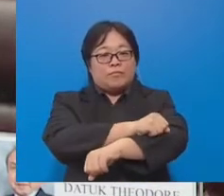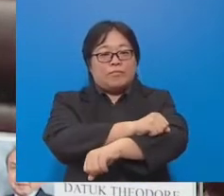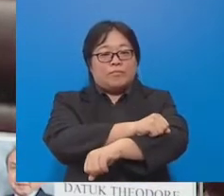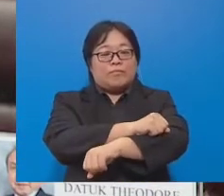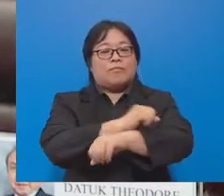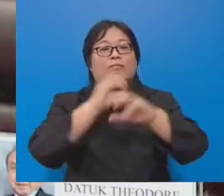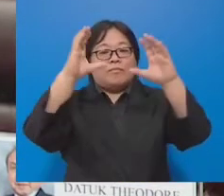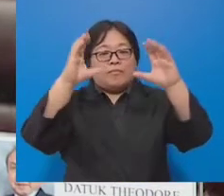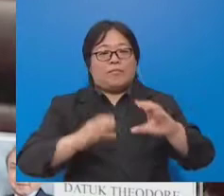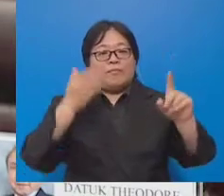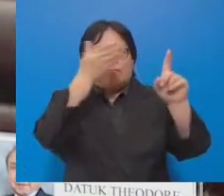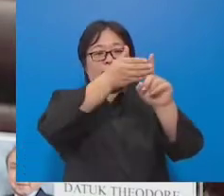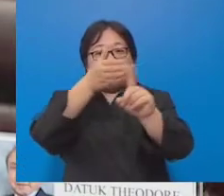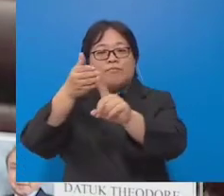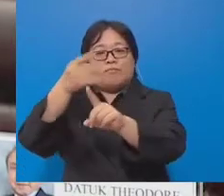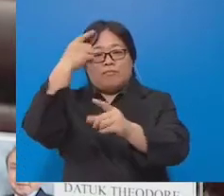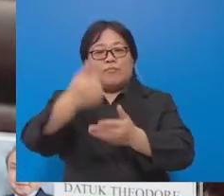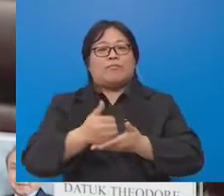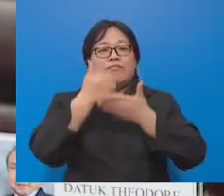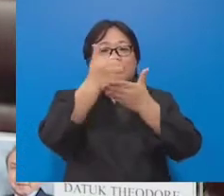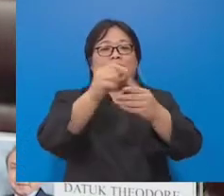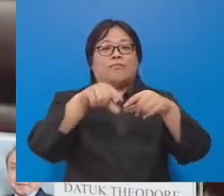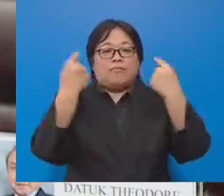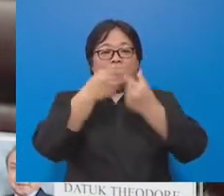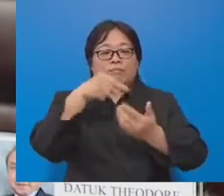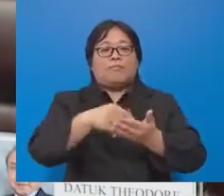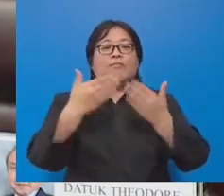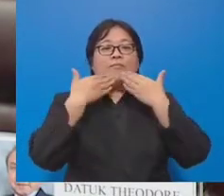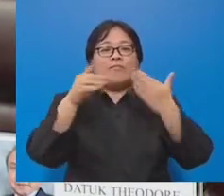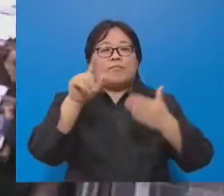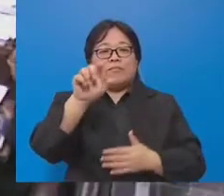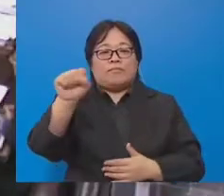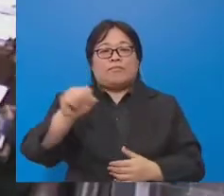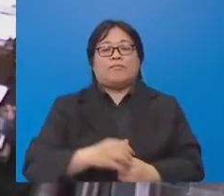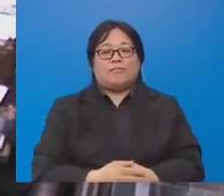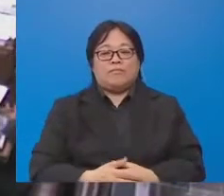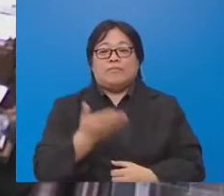secara bersasar untuk membantu golongan ini? Terima kasih Tansi.